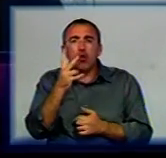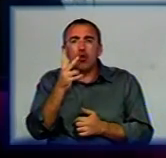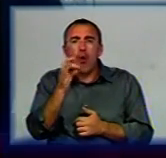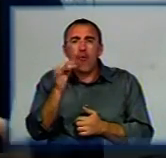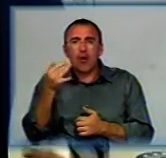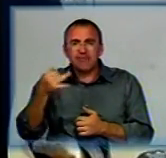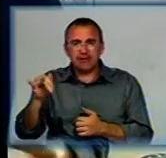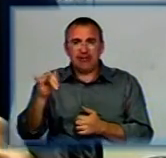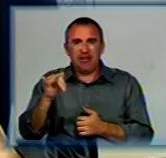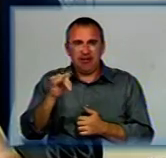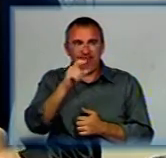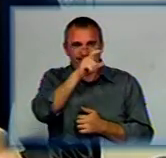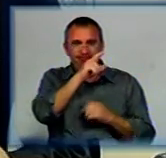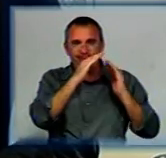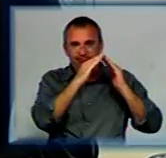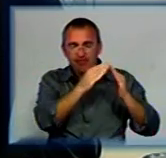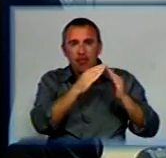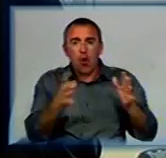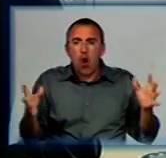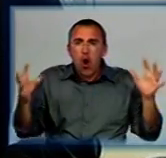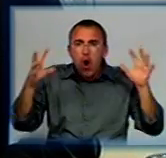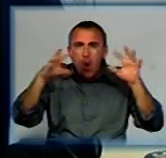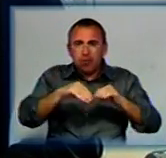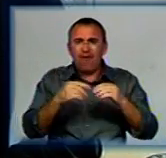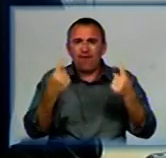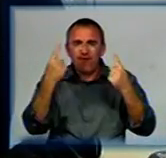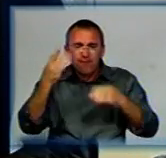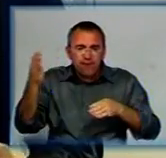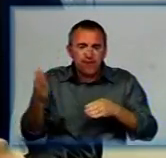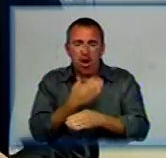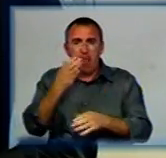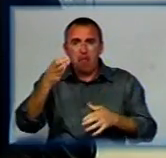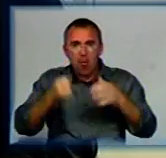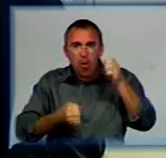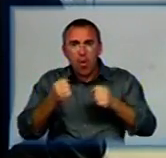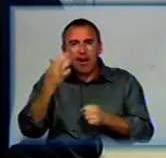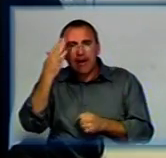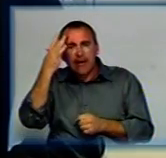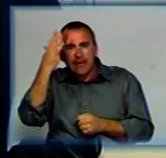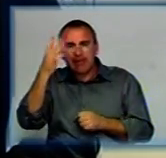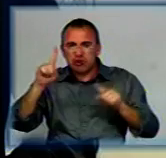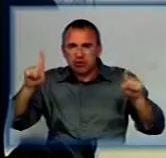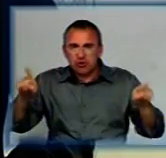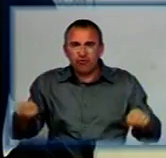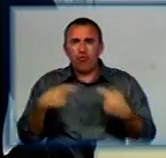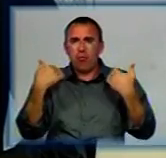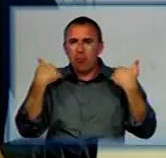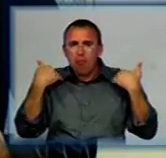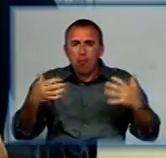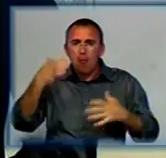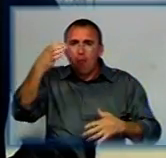мюнту, для того, щоб, можливо, об'єднати великих виробників молока з ідеї створення потужного